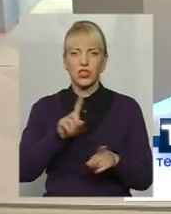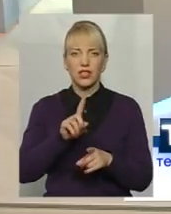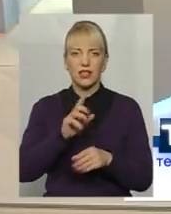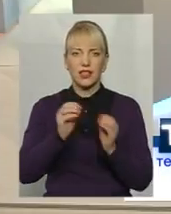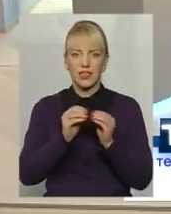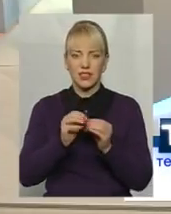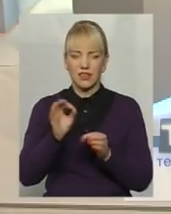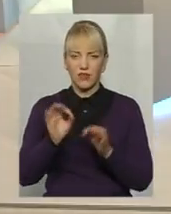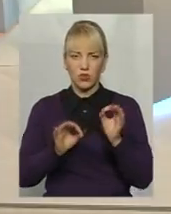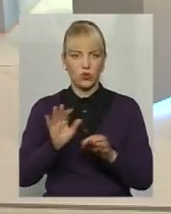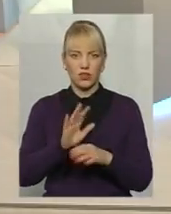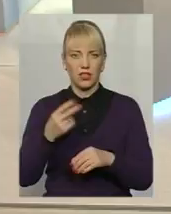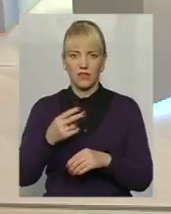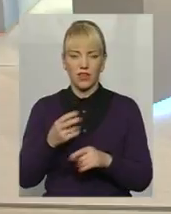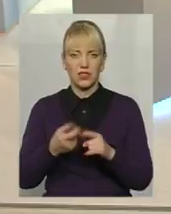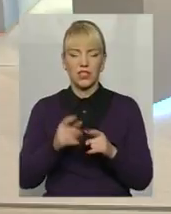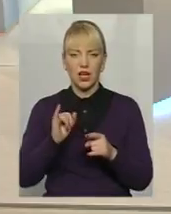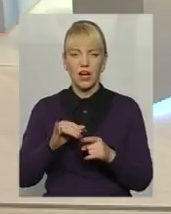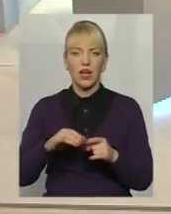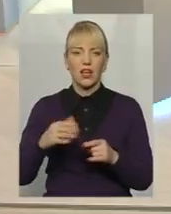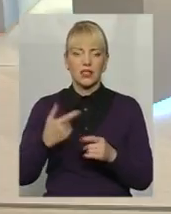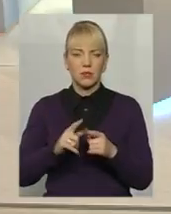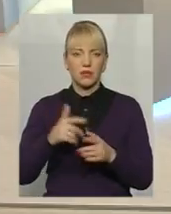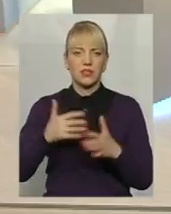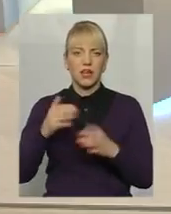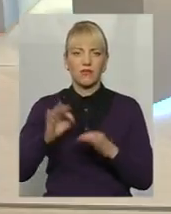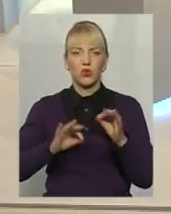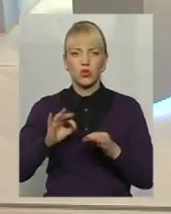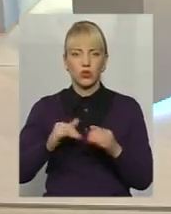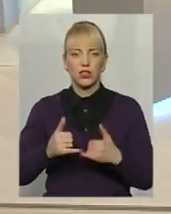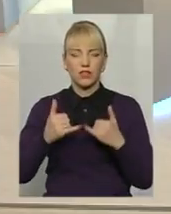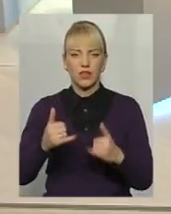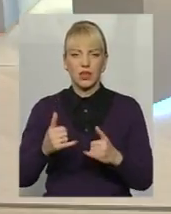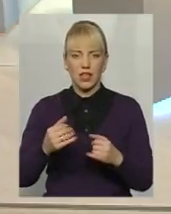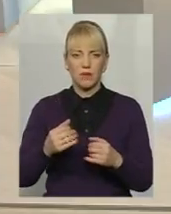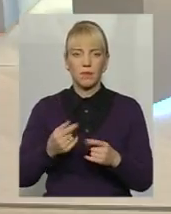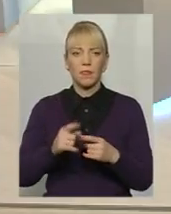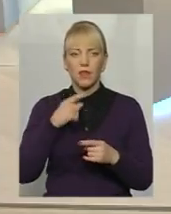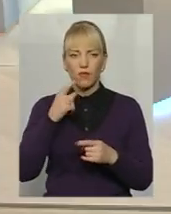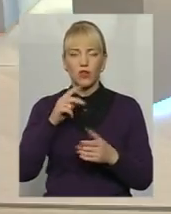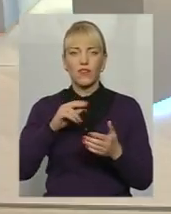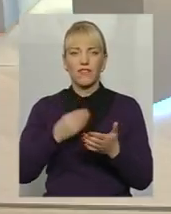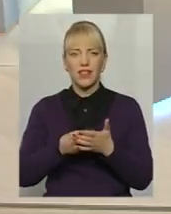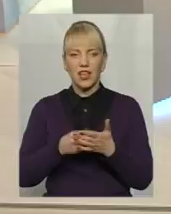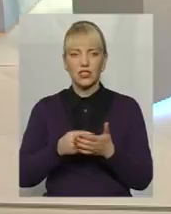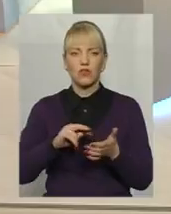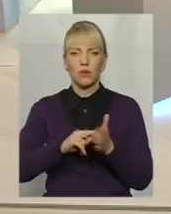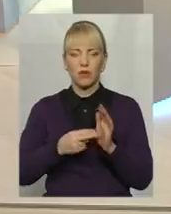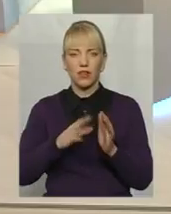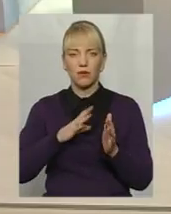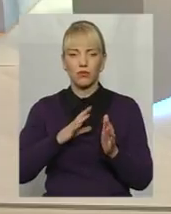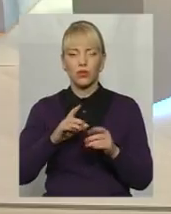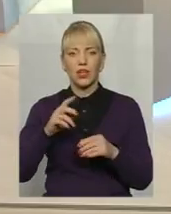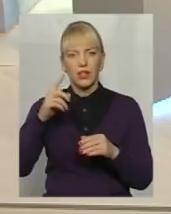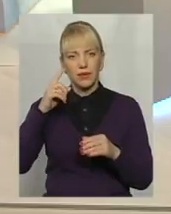підняття основного показника для бізнесу, а фінансові плани, повірте, складались не на 3,200, що буде